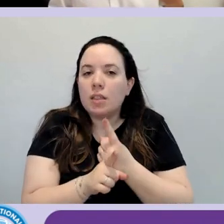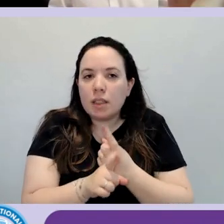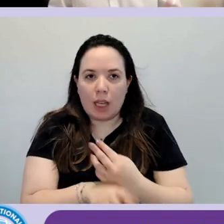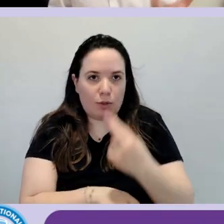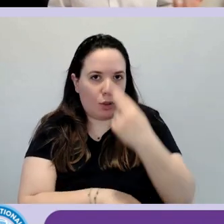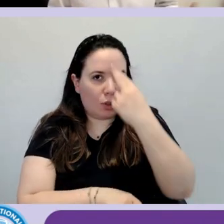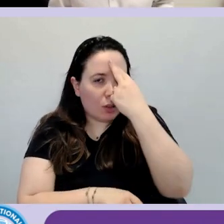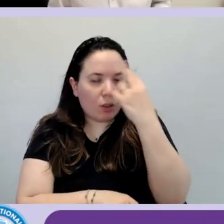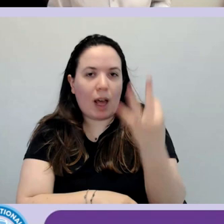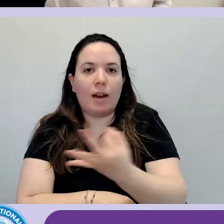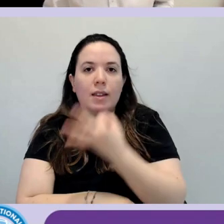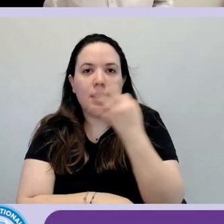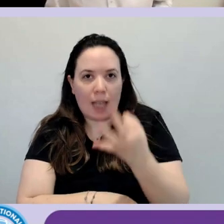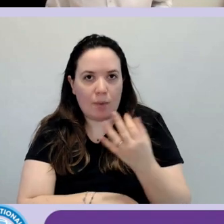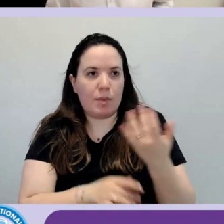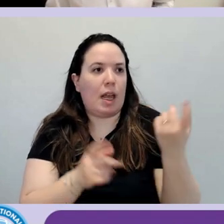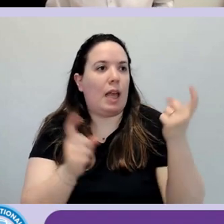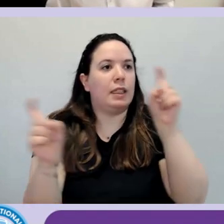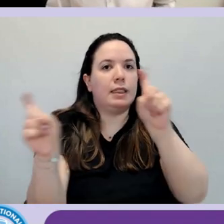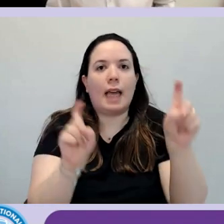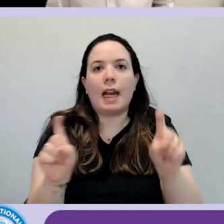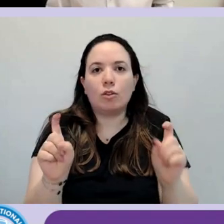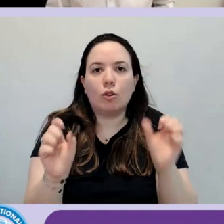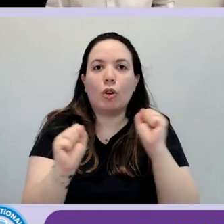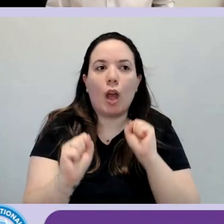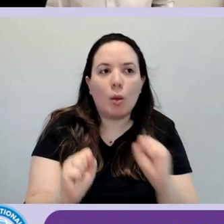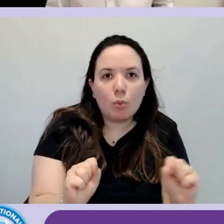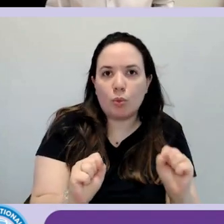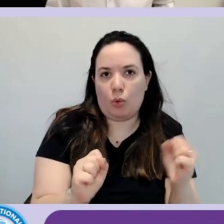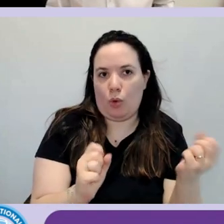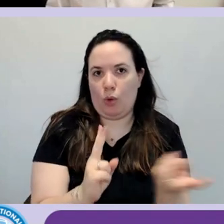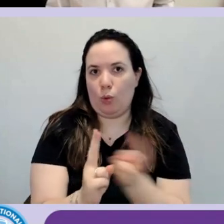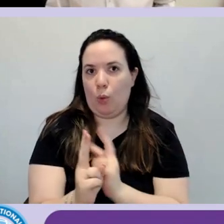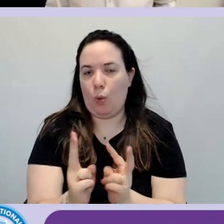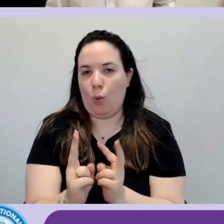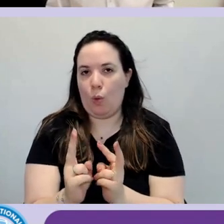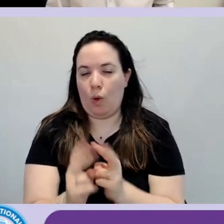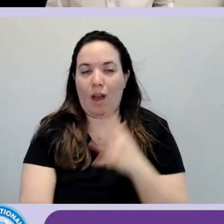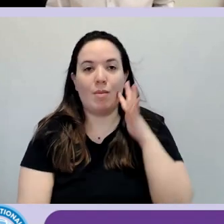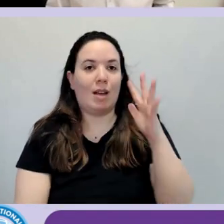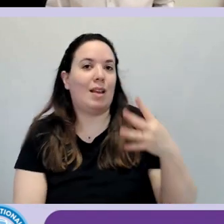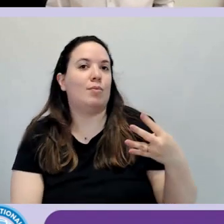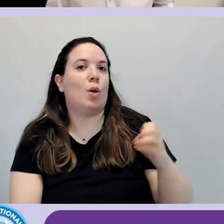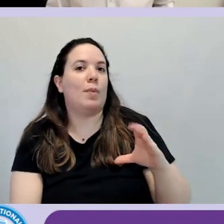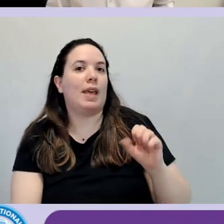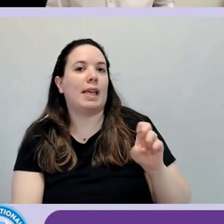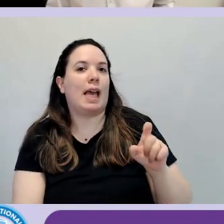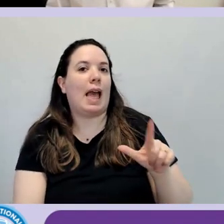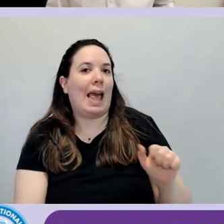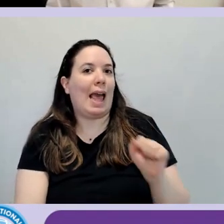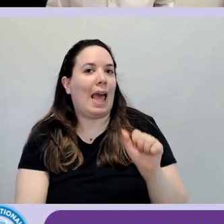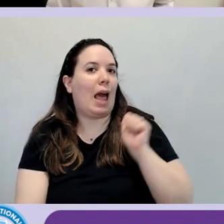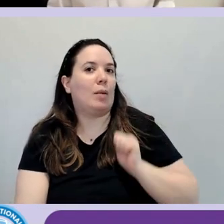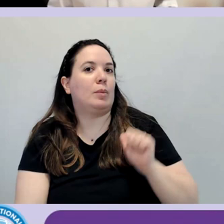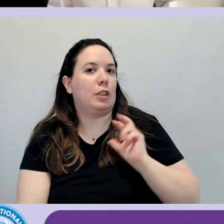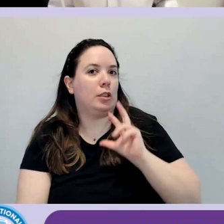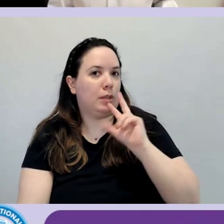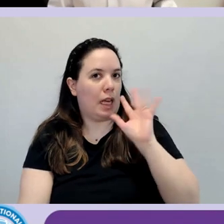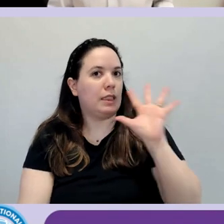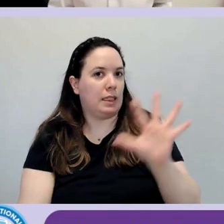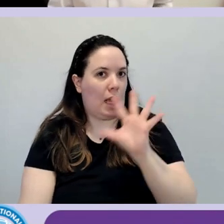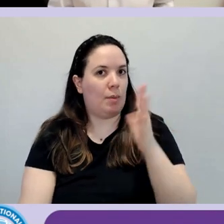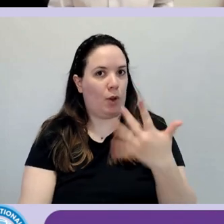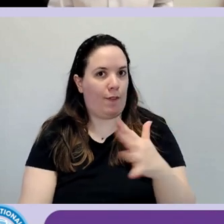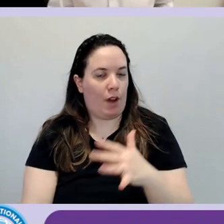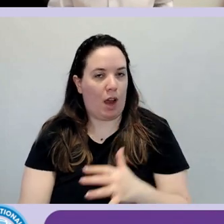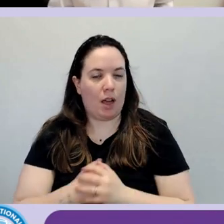sistema. e Michela su questo ha fatto diversi esempi su che cosa vuol dire. Ultimo, ma